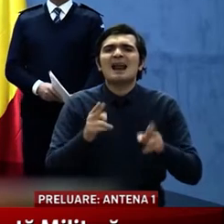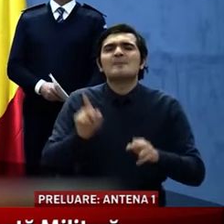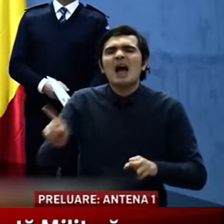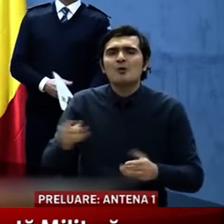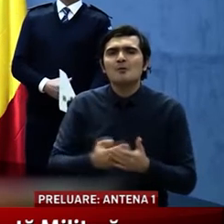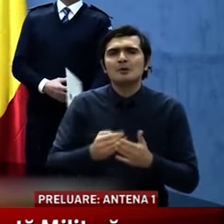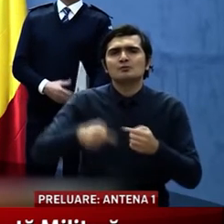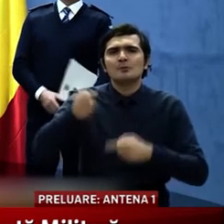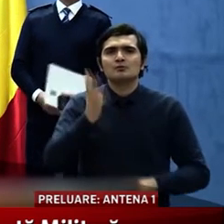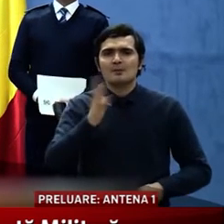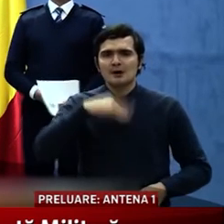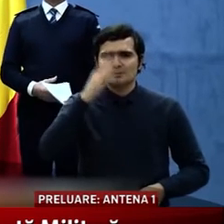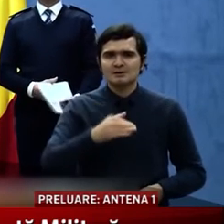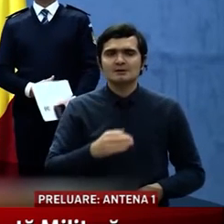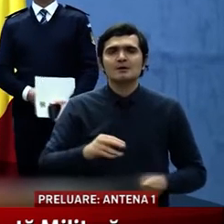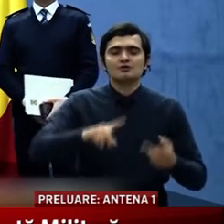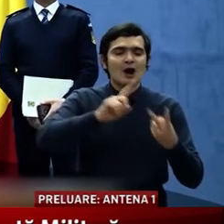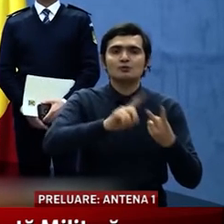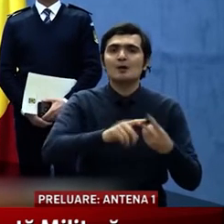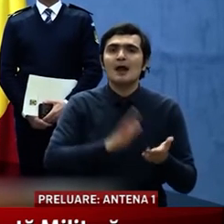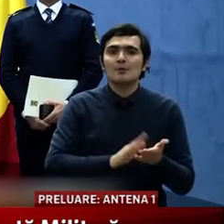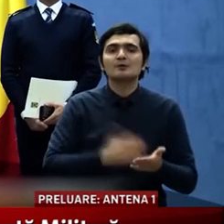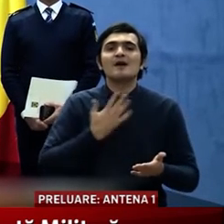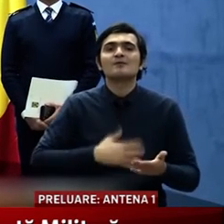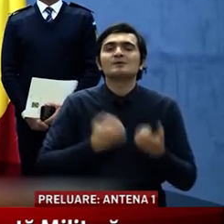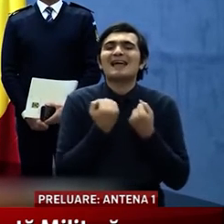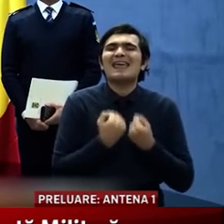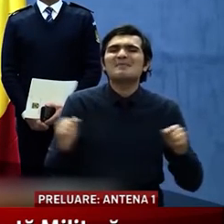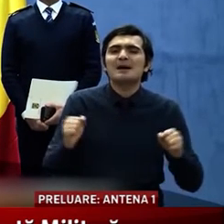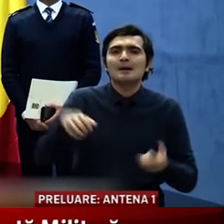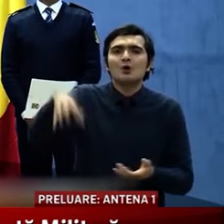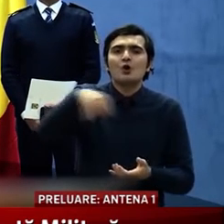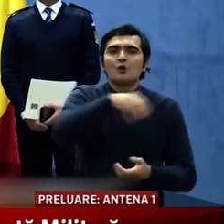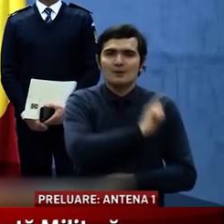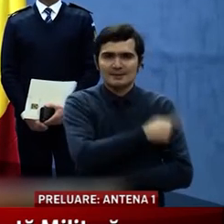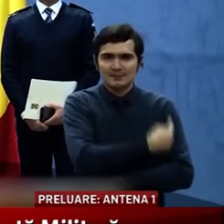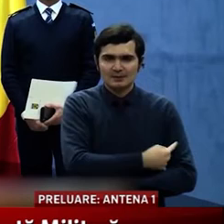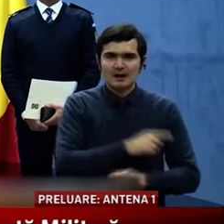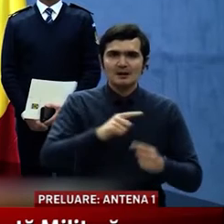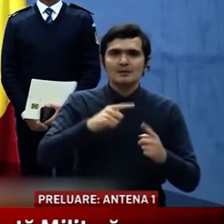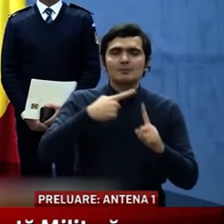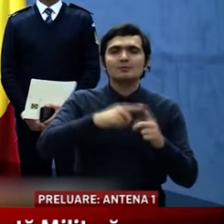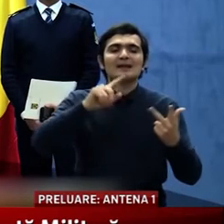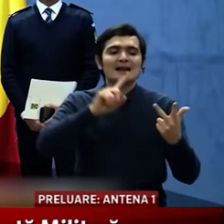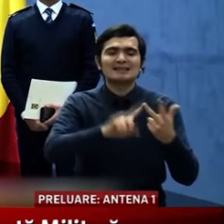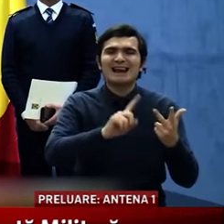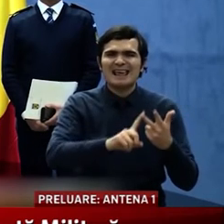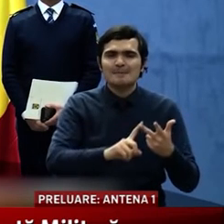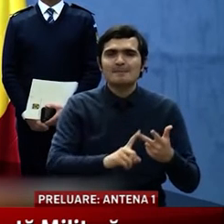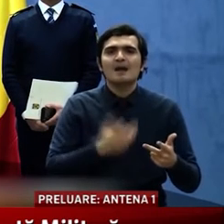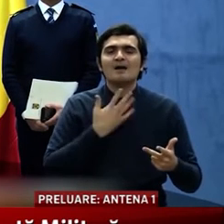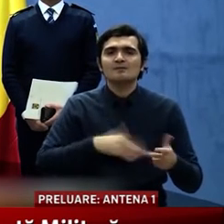zile, doi, să eliberăm locuri în spitale și să putem trece la ce